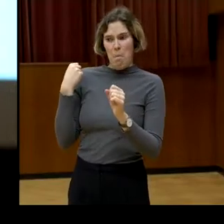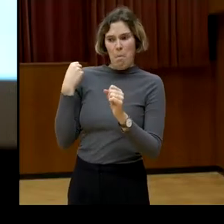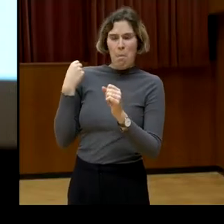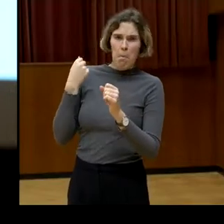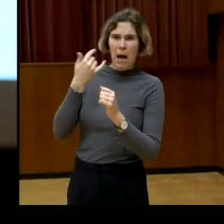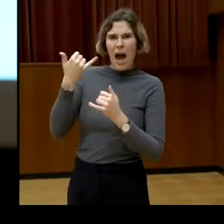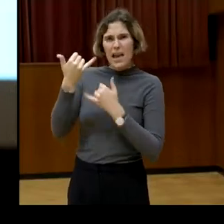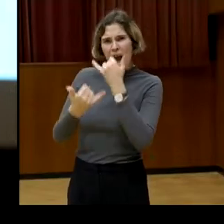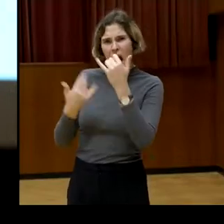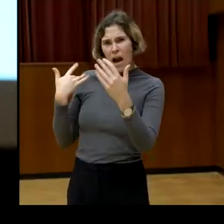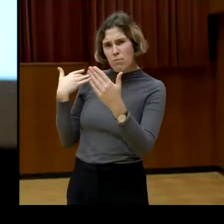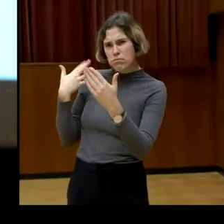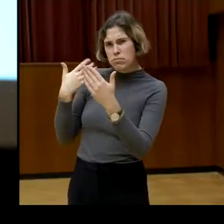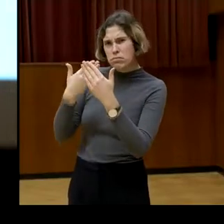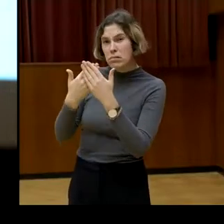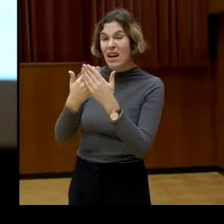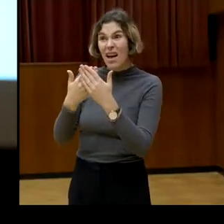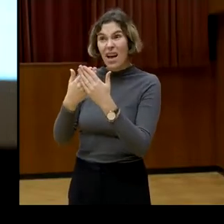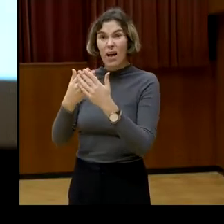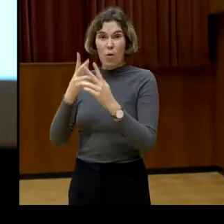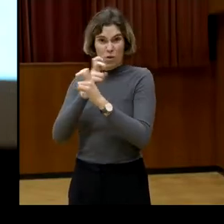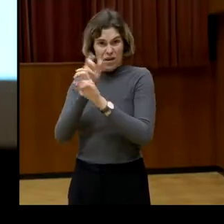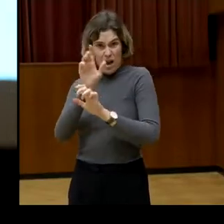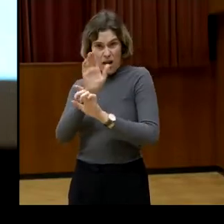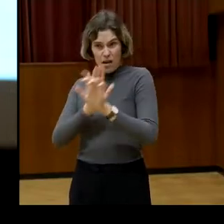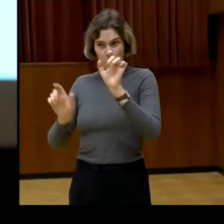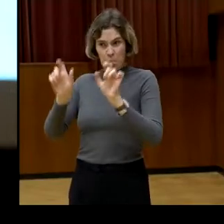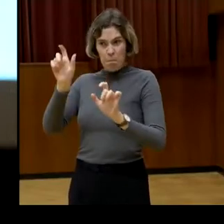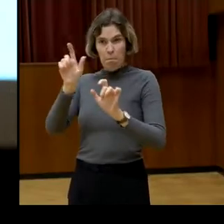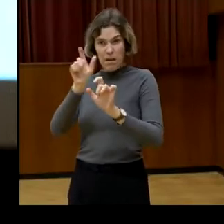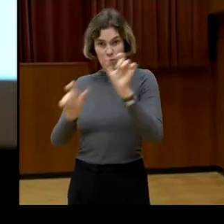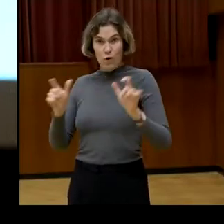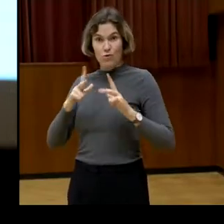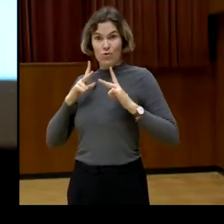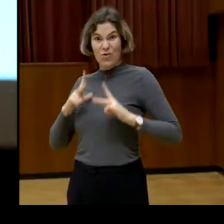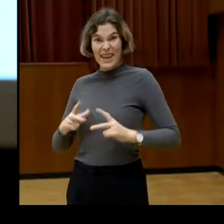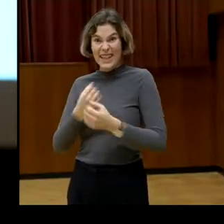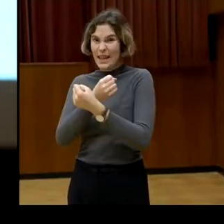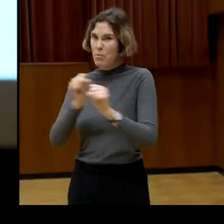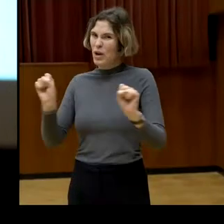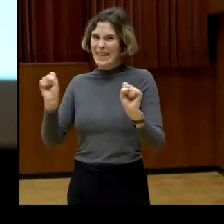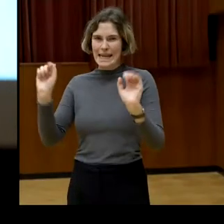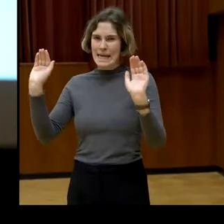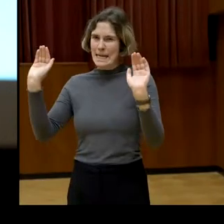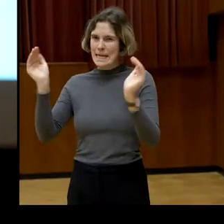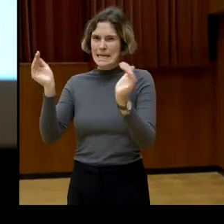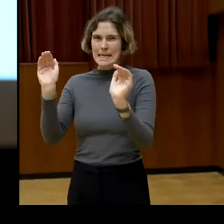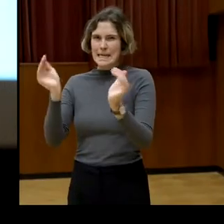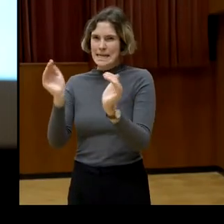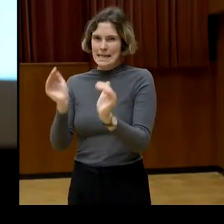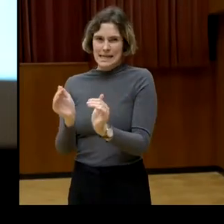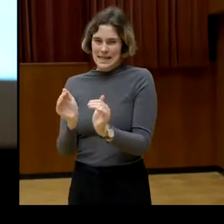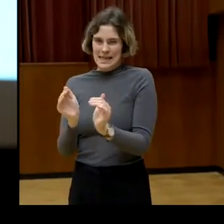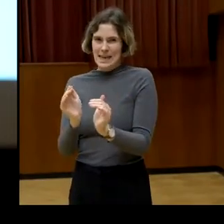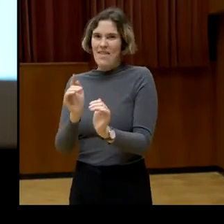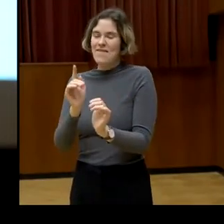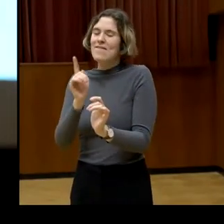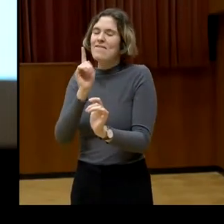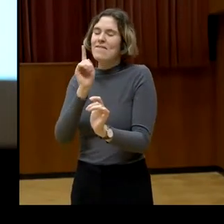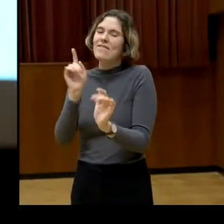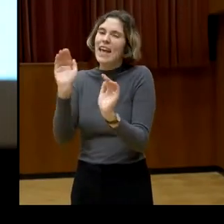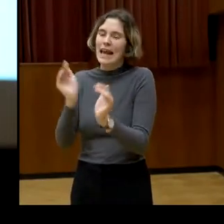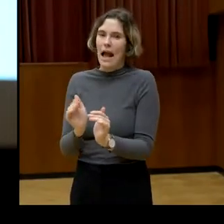Österreich gegeben hat. Auch wenn es im letzten Jahr bei einer aktuellen Umfrage zwar wieder etwas bessere Werte gegeben hat, aber sumo samaro, über die letzten